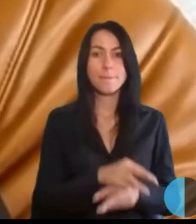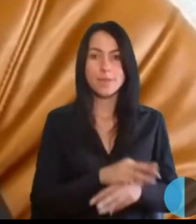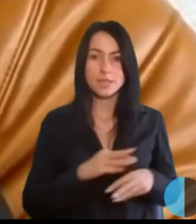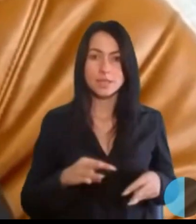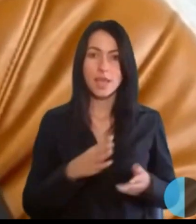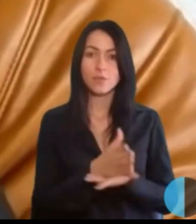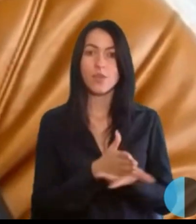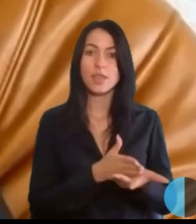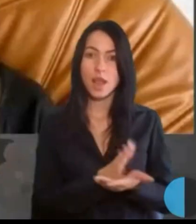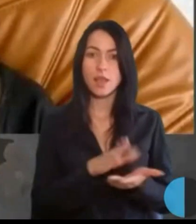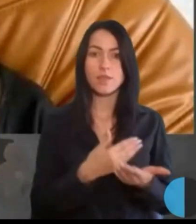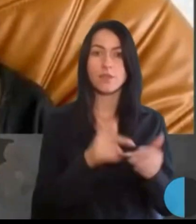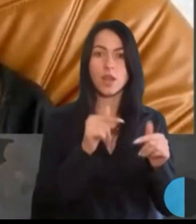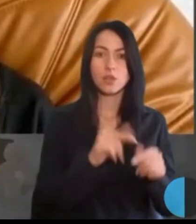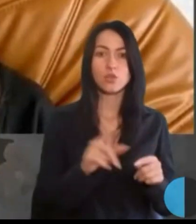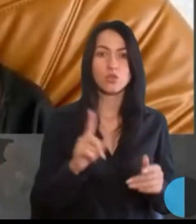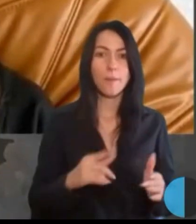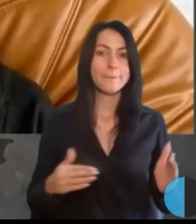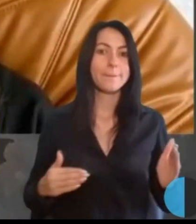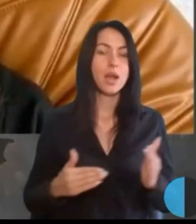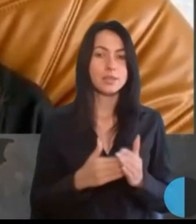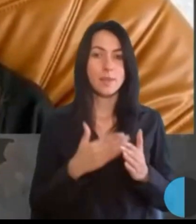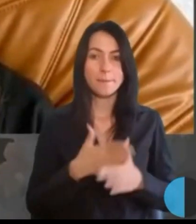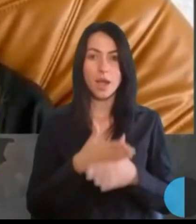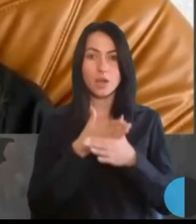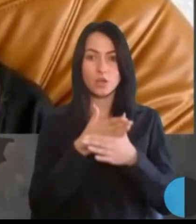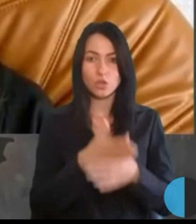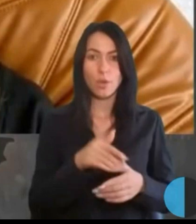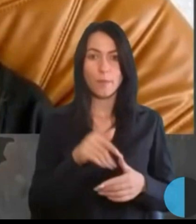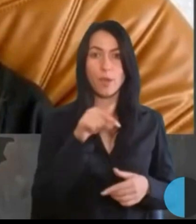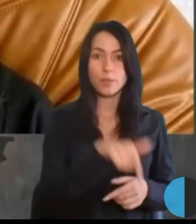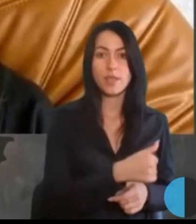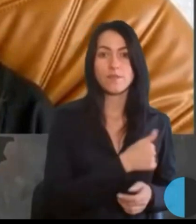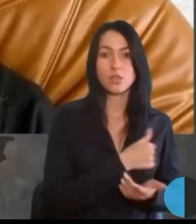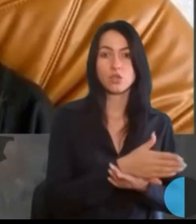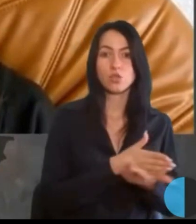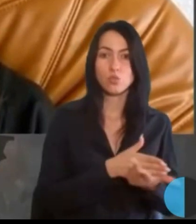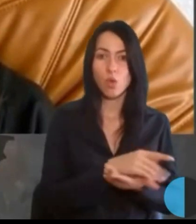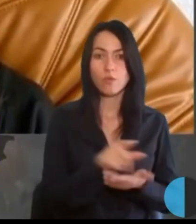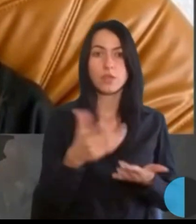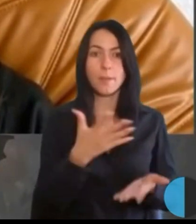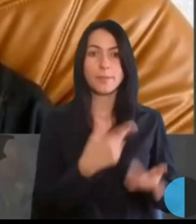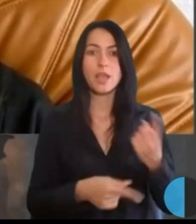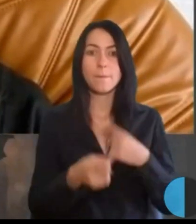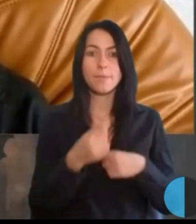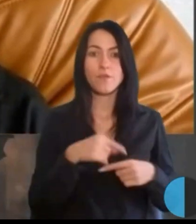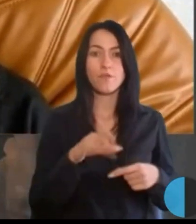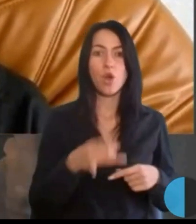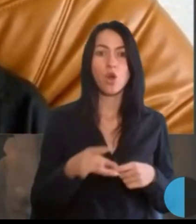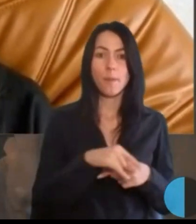максимально допомогти тим військовослужбовцям, які повертаються в громади, для того, щоб їх